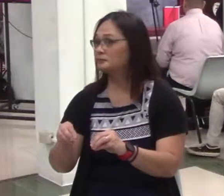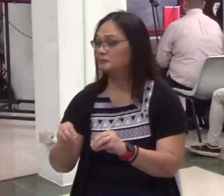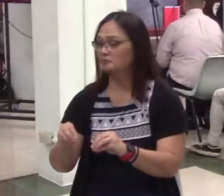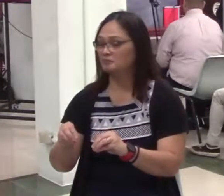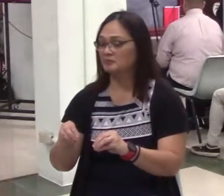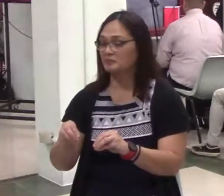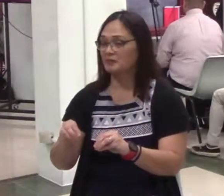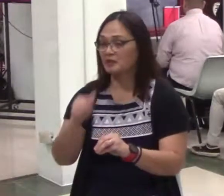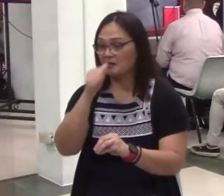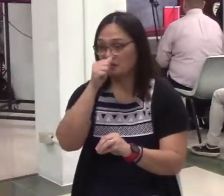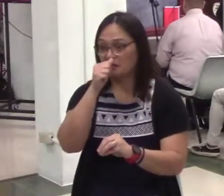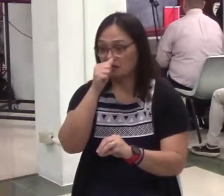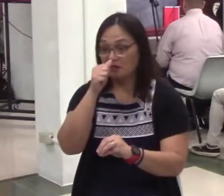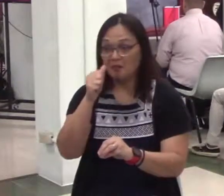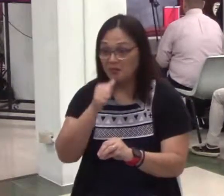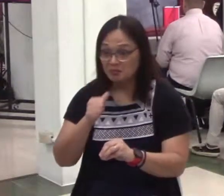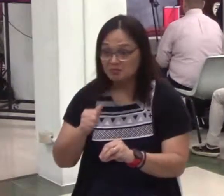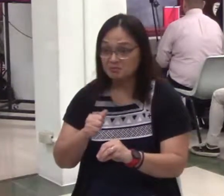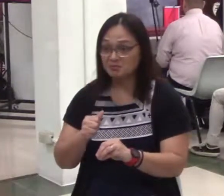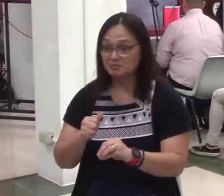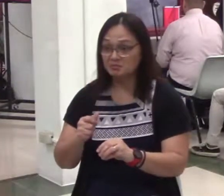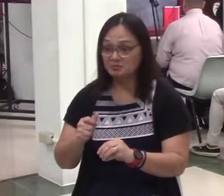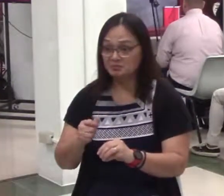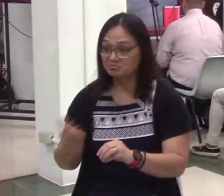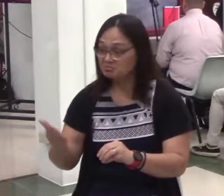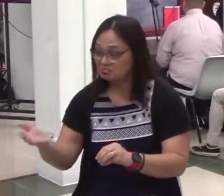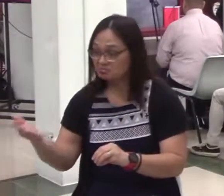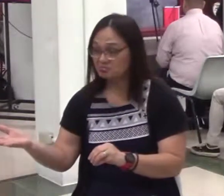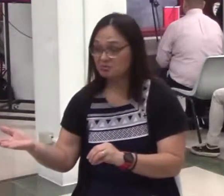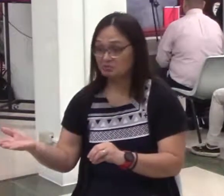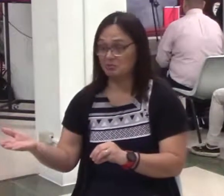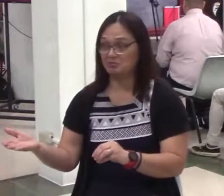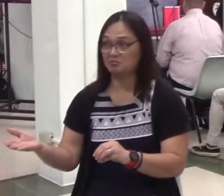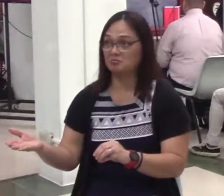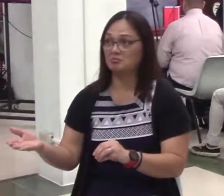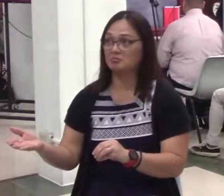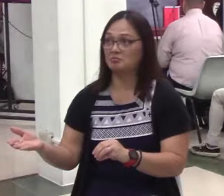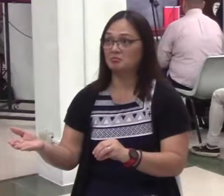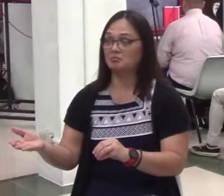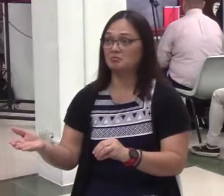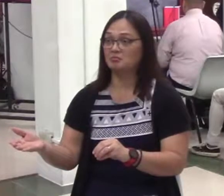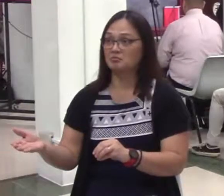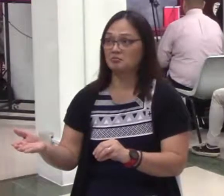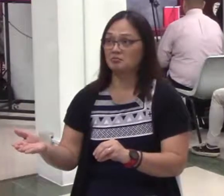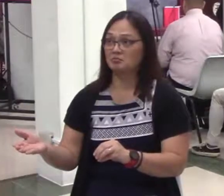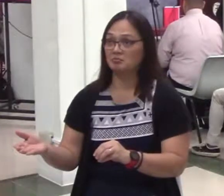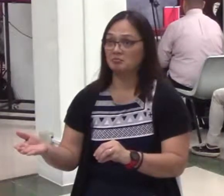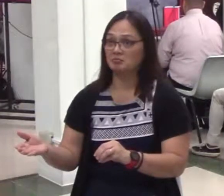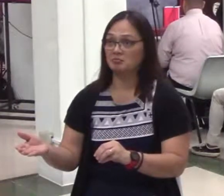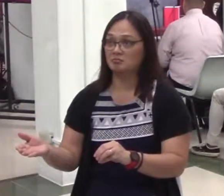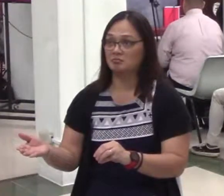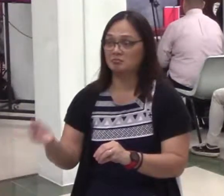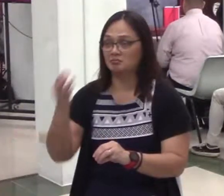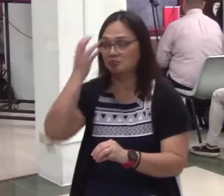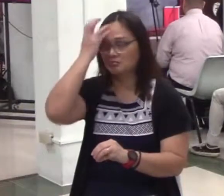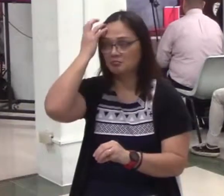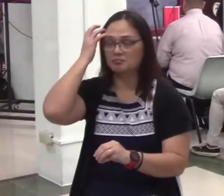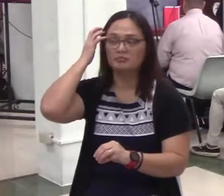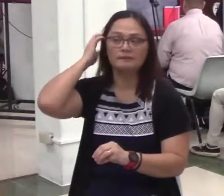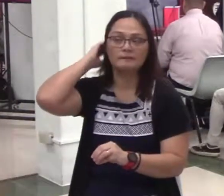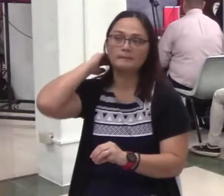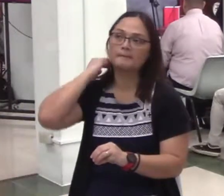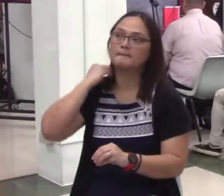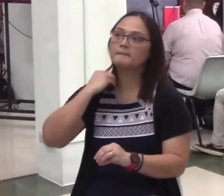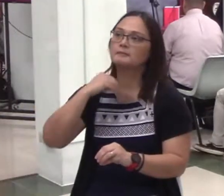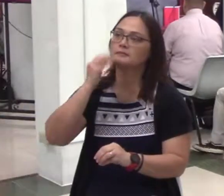pinaglumaan, yan, lab, yung, yung, iba naman yung labi, iba naman yung labi, labi, hindi ba ano yun